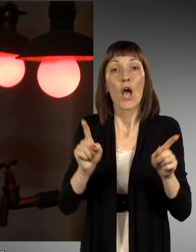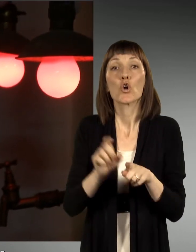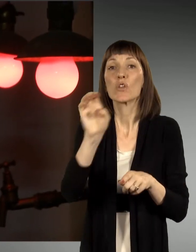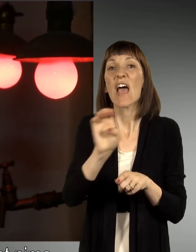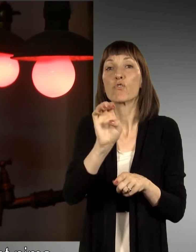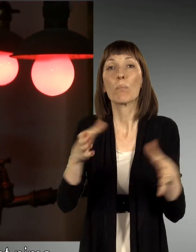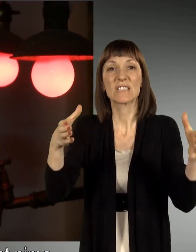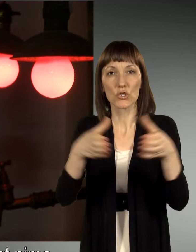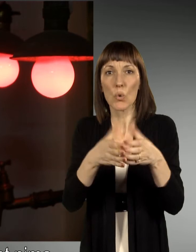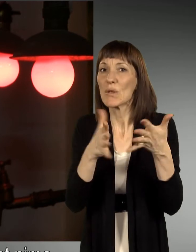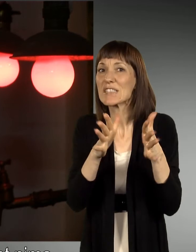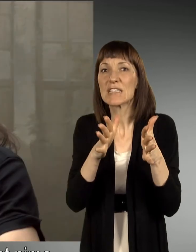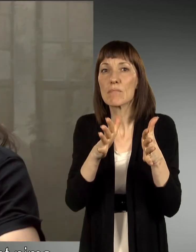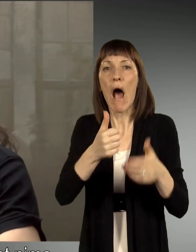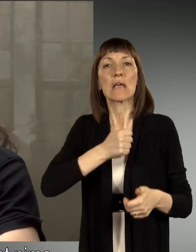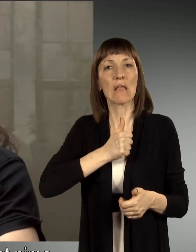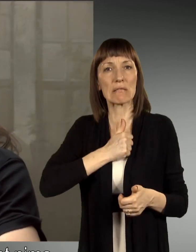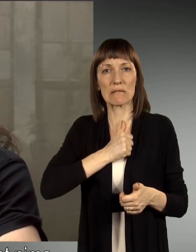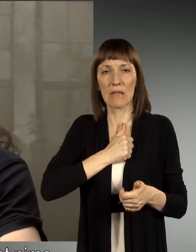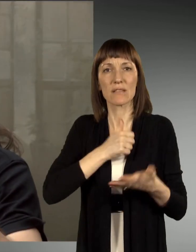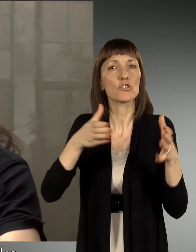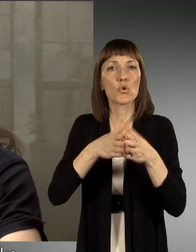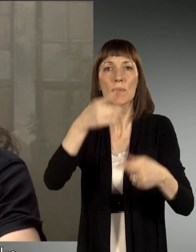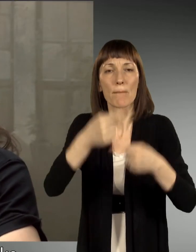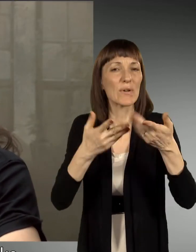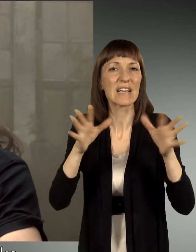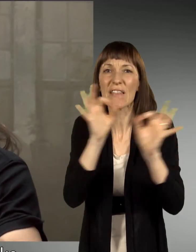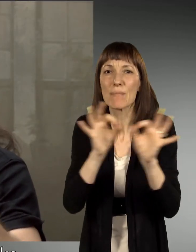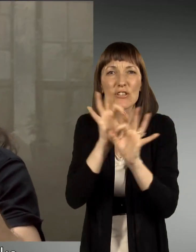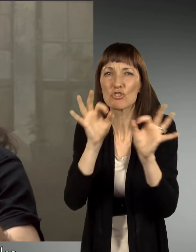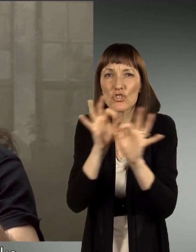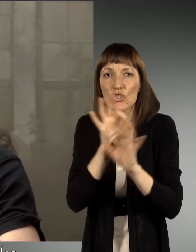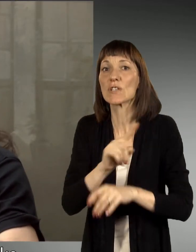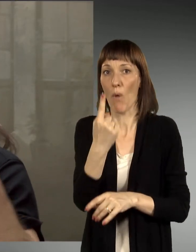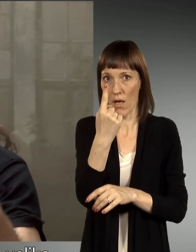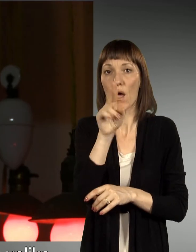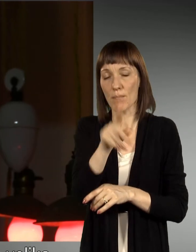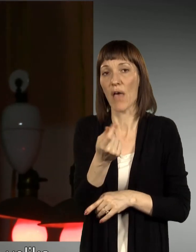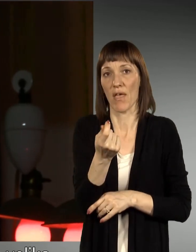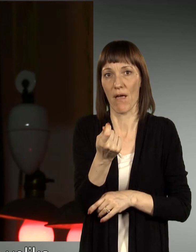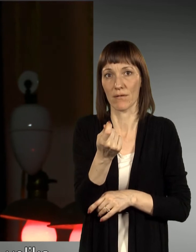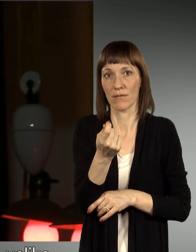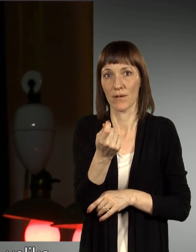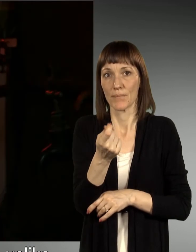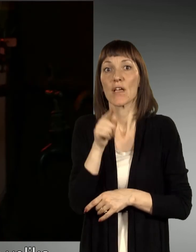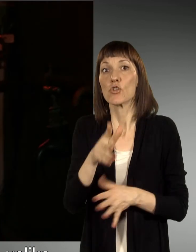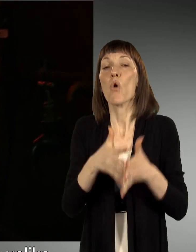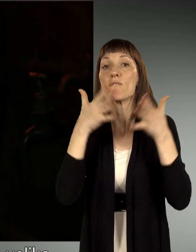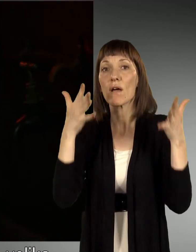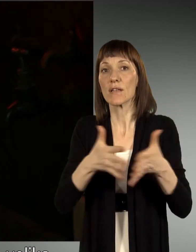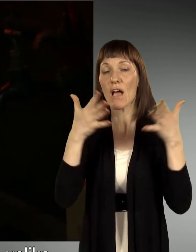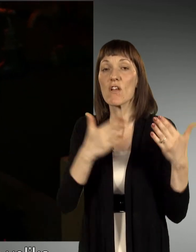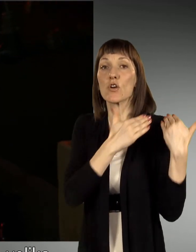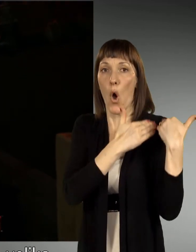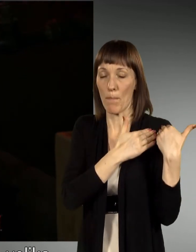Kot evropska skupnost nima neke skupne identitete, nima skupne politike, pač nima nič skupnega razen denarja. In to je